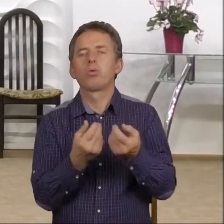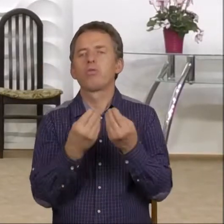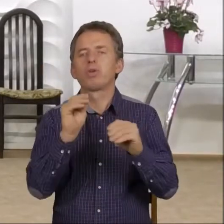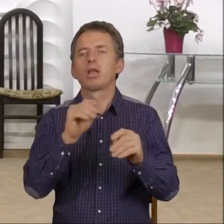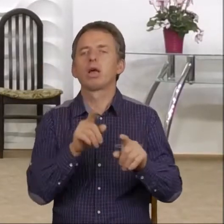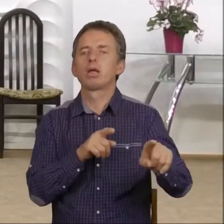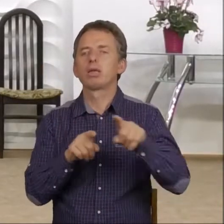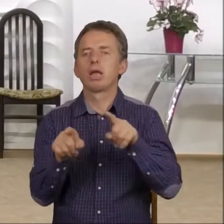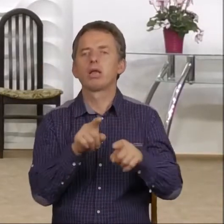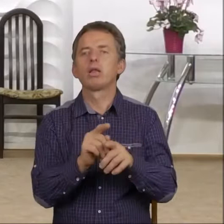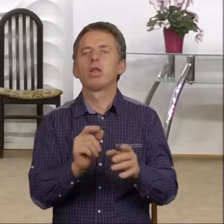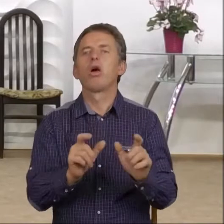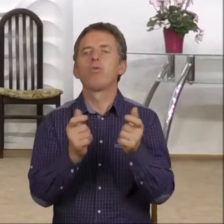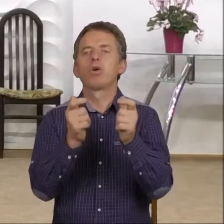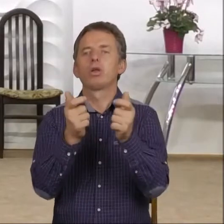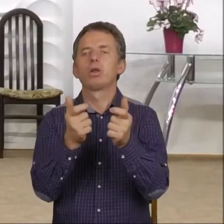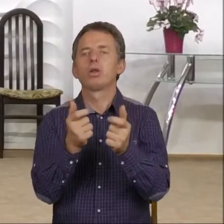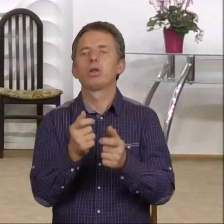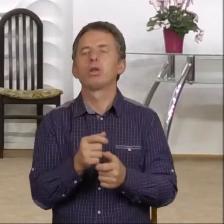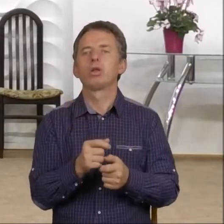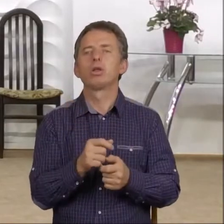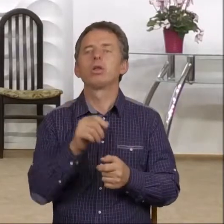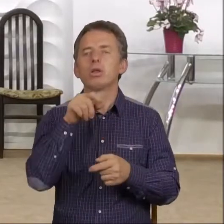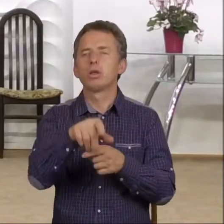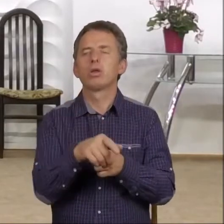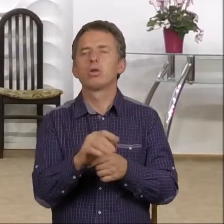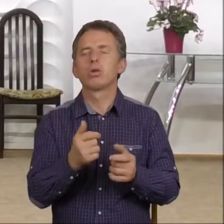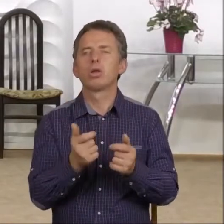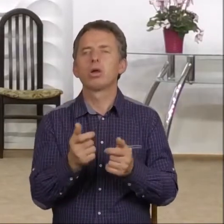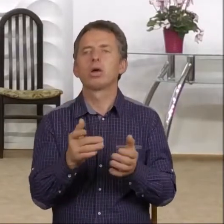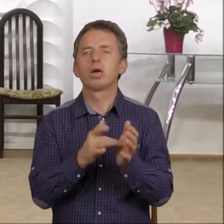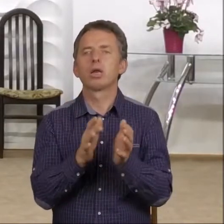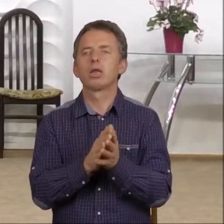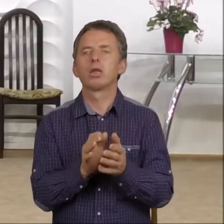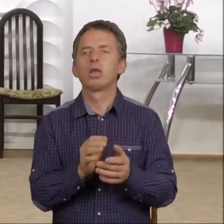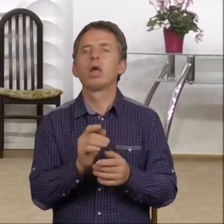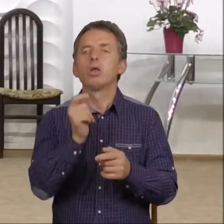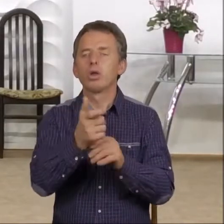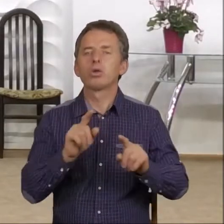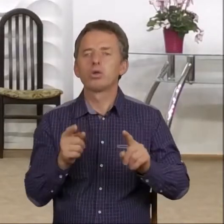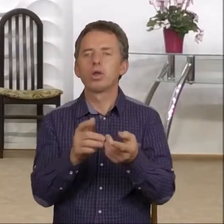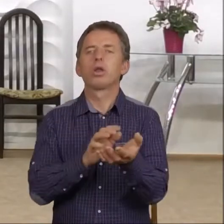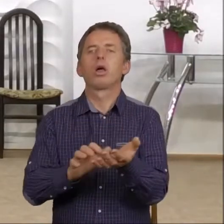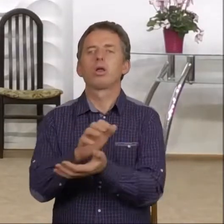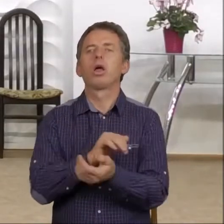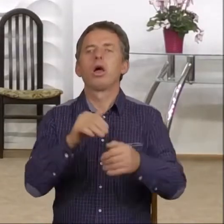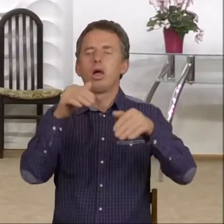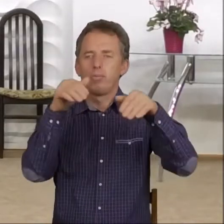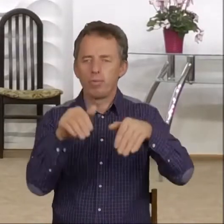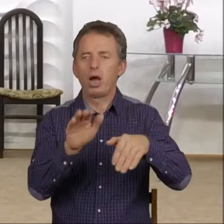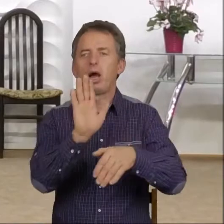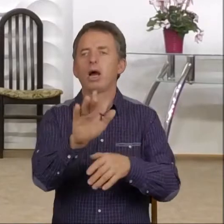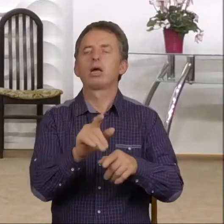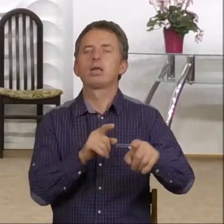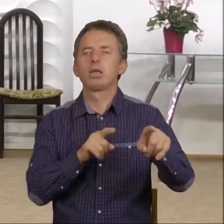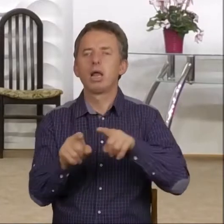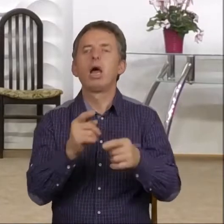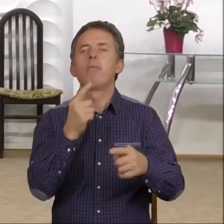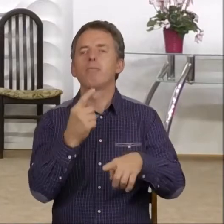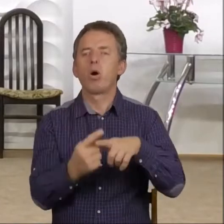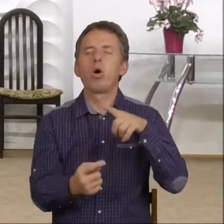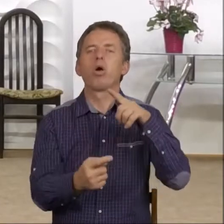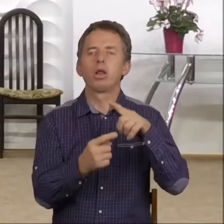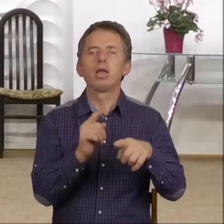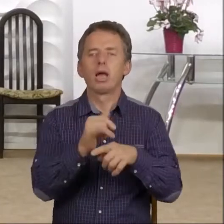do wydarzeń dziejących się na Bliskim Wschodzie. To, co się dzieje na Bliskim Wschodzie, oczywiście ma znaczenie polityczne,